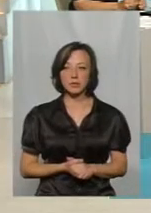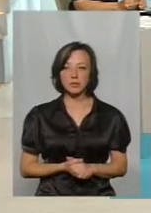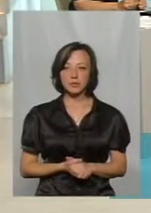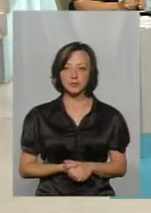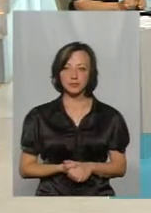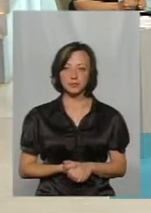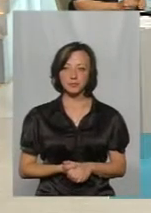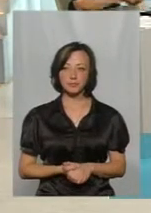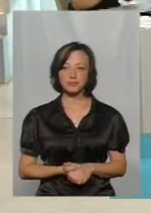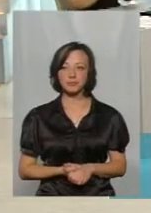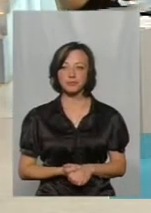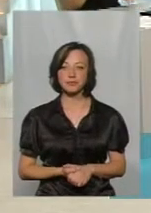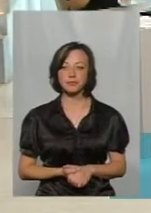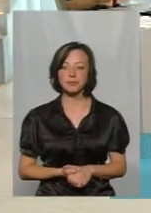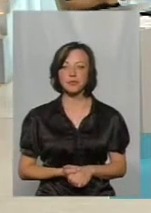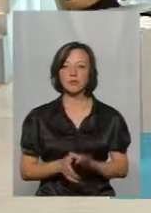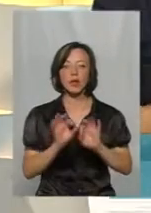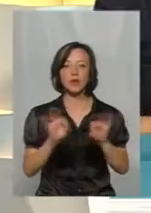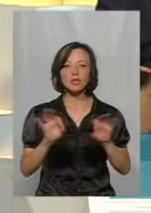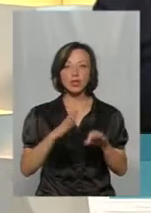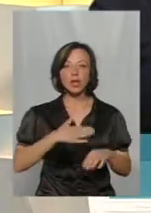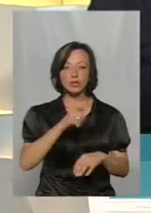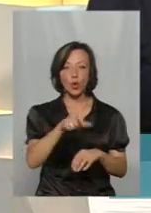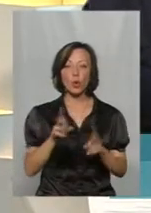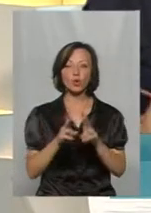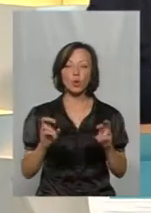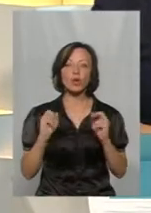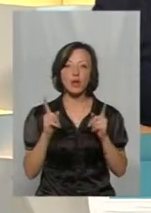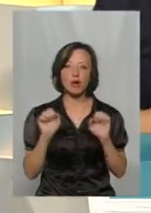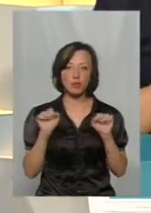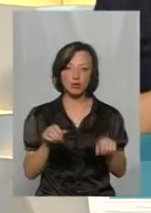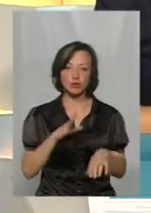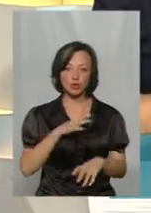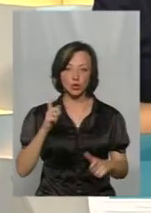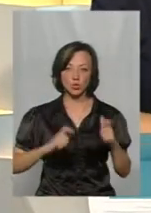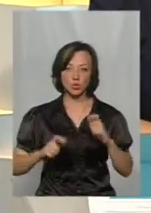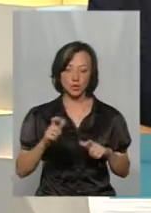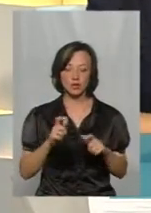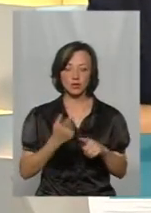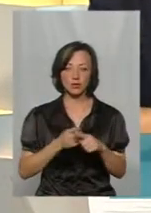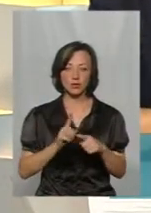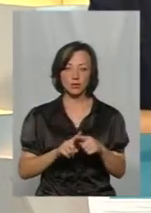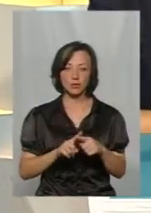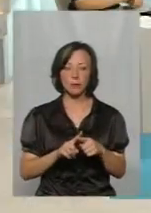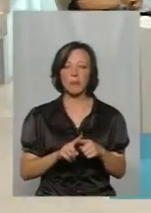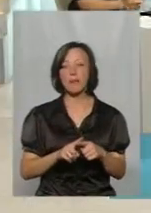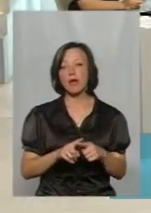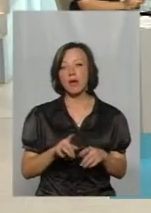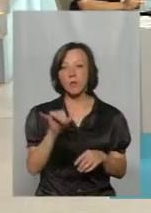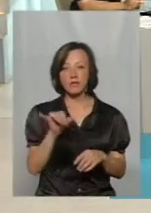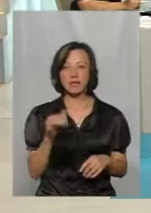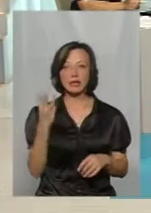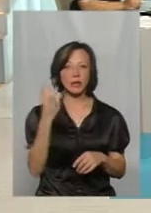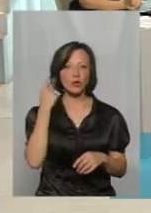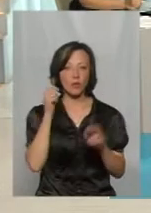Але все ж таки розкажіть нашим глядачам, хто і як може стати слухачем? Слухачем університету Третього